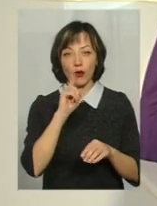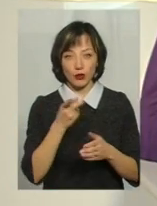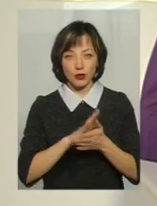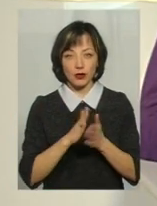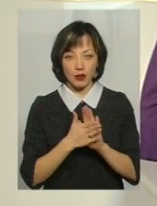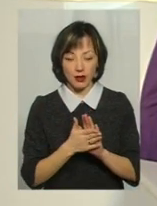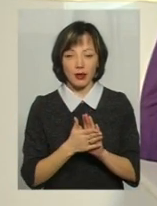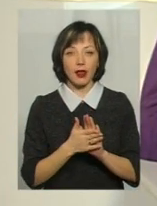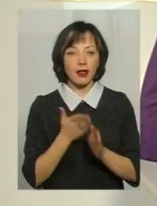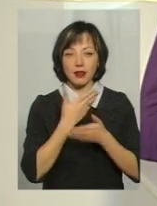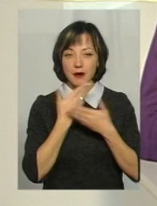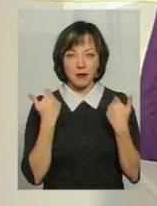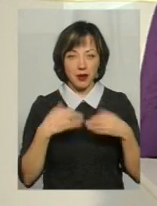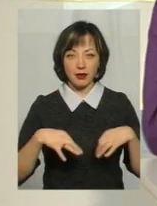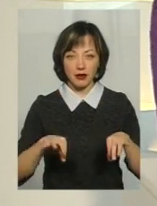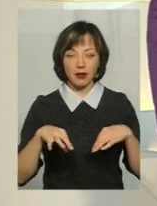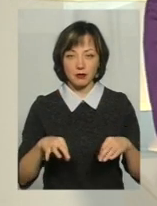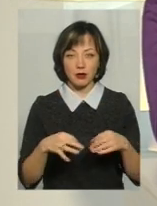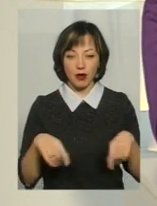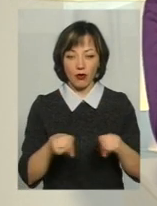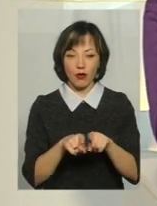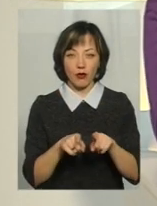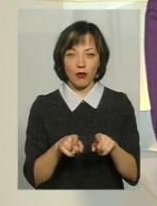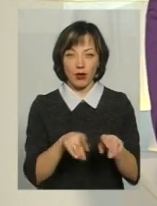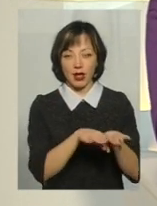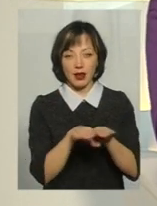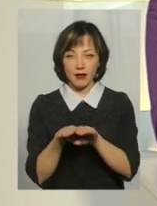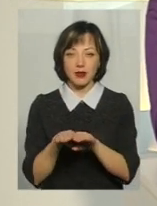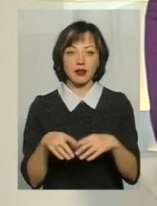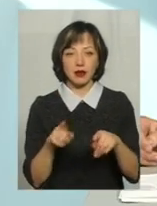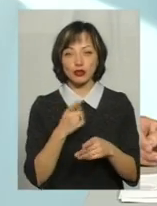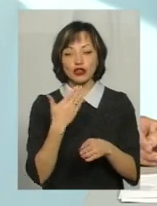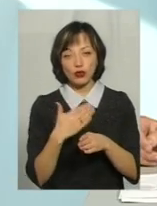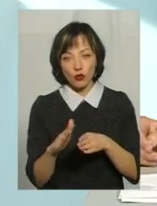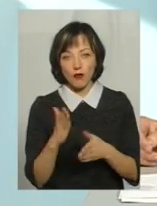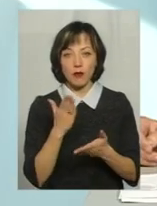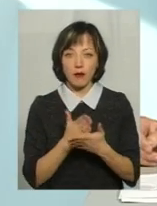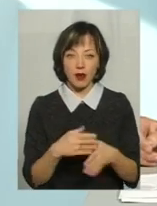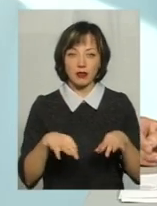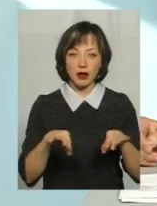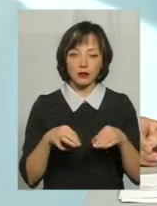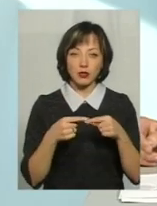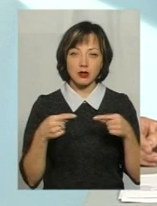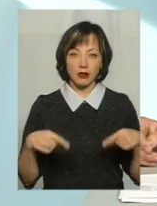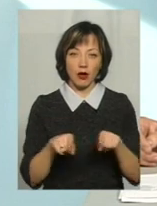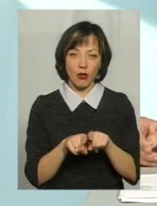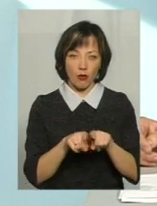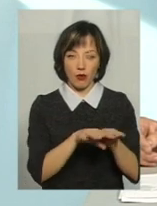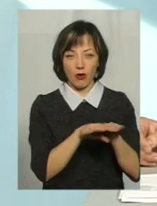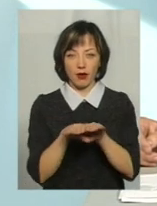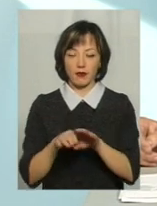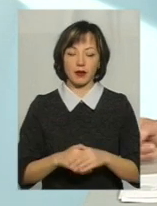відповідно, не має транспортні засоби такого класу. Частково має транспортні засоби такого класу.